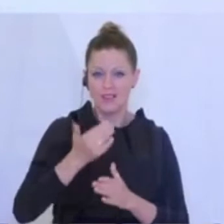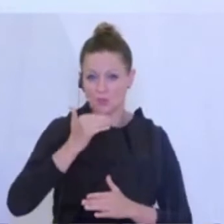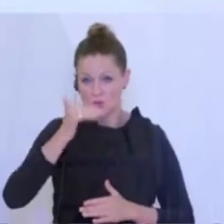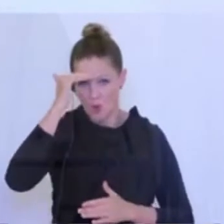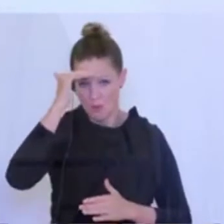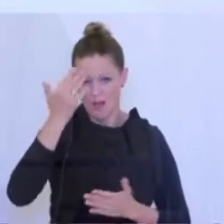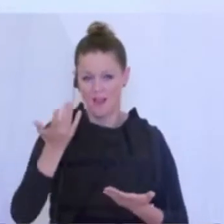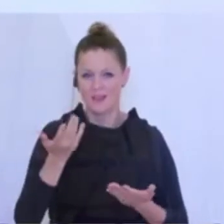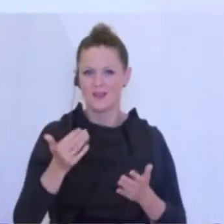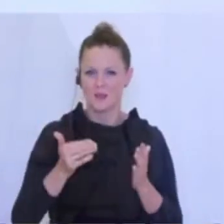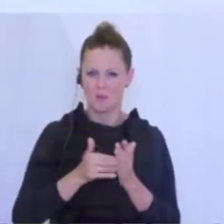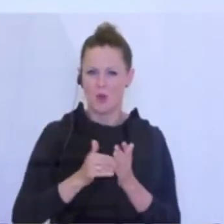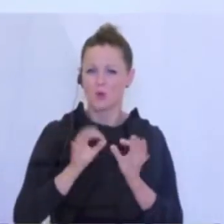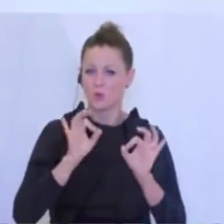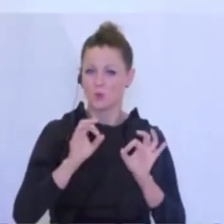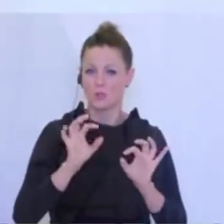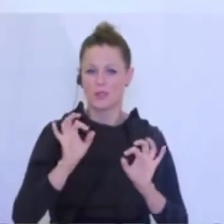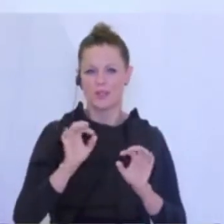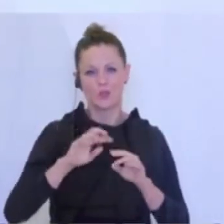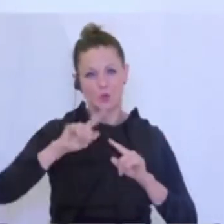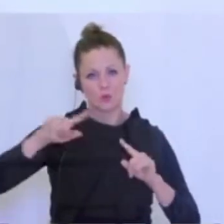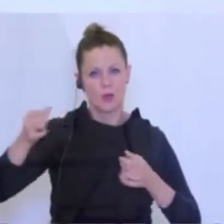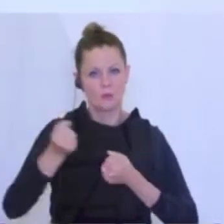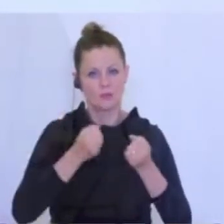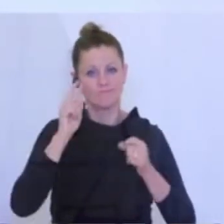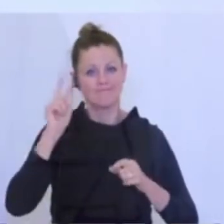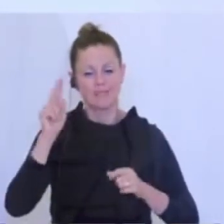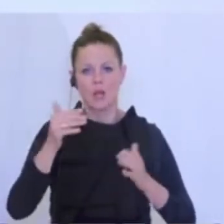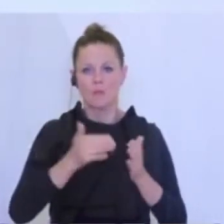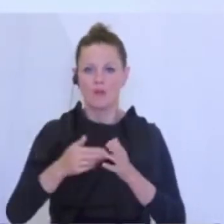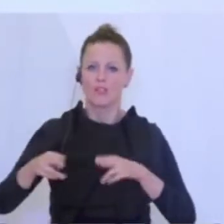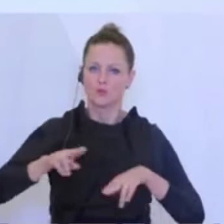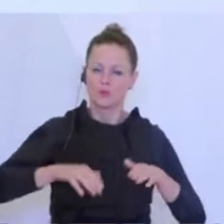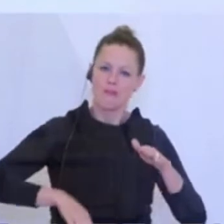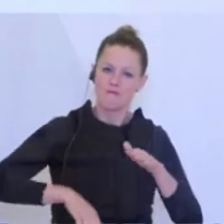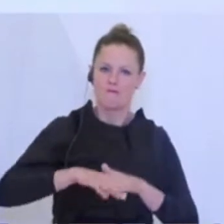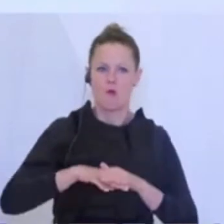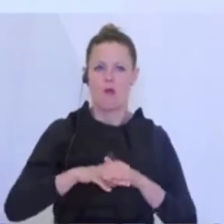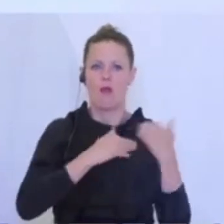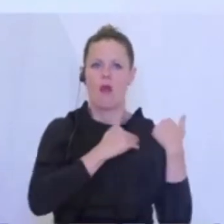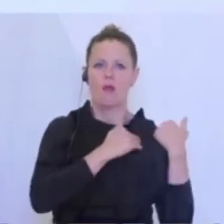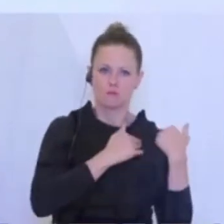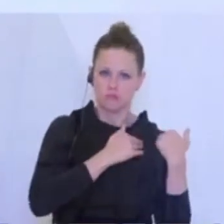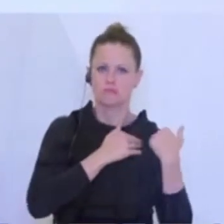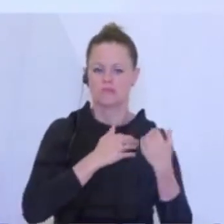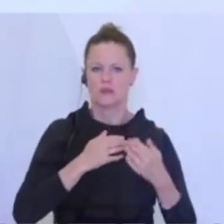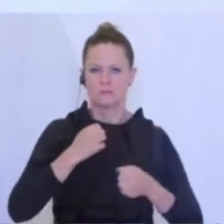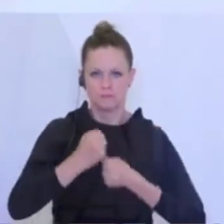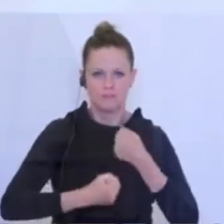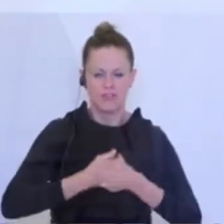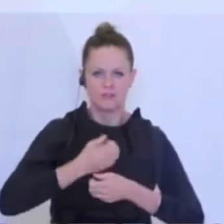gute konjunkturpolitische Perspektive bis zur Vollauslastung wieder kommen können. Vor Corona war ja die Bauwirtschaft